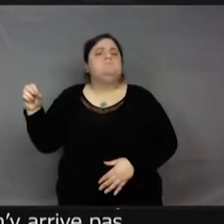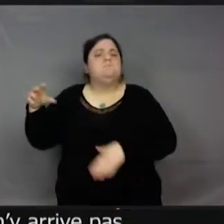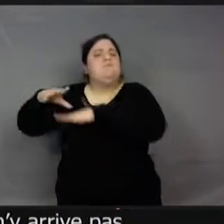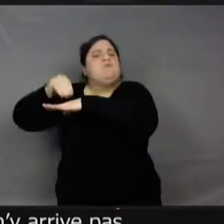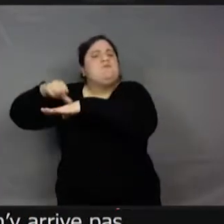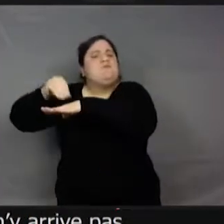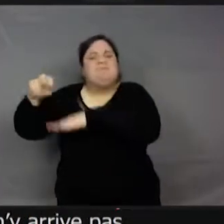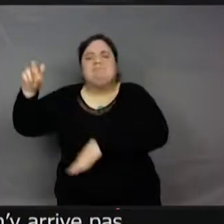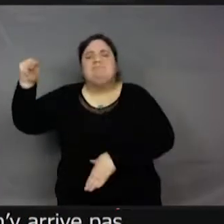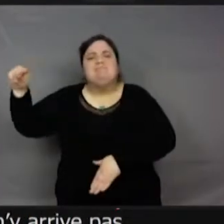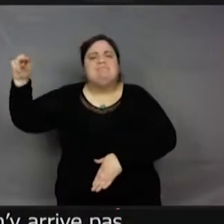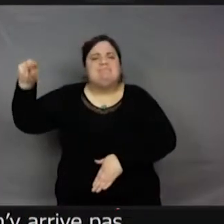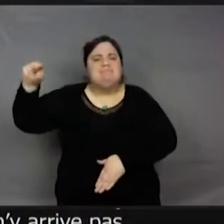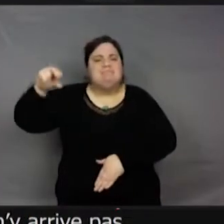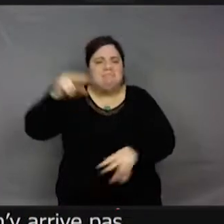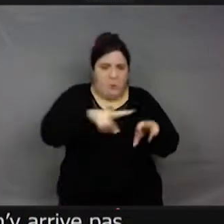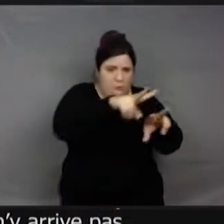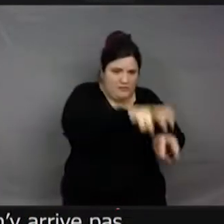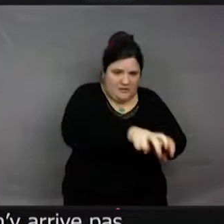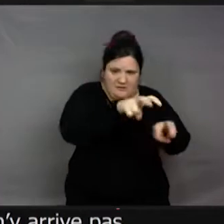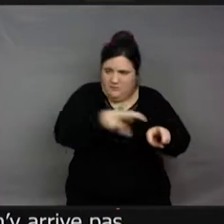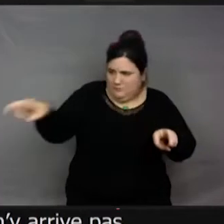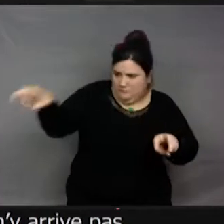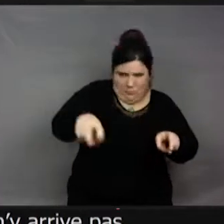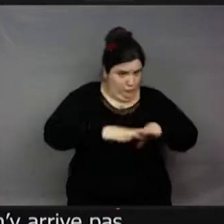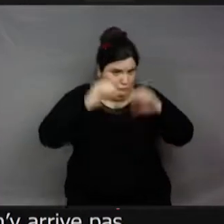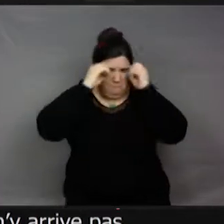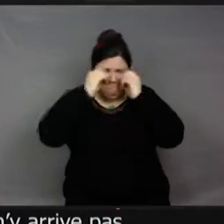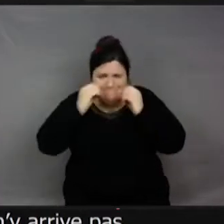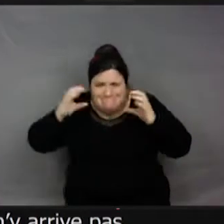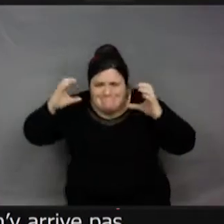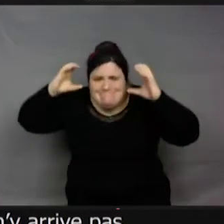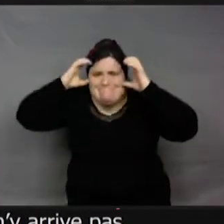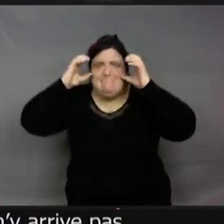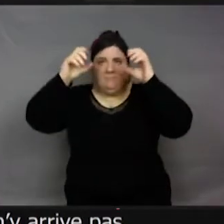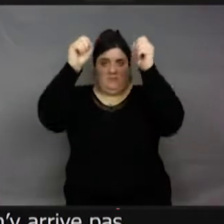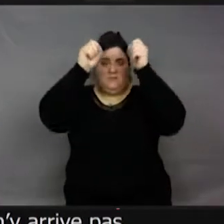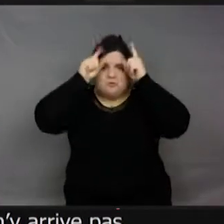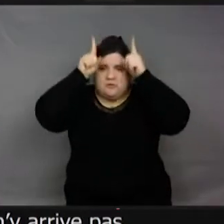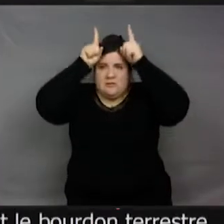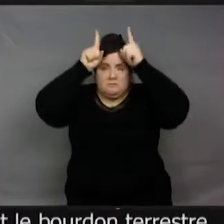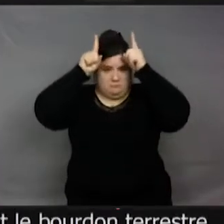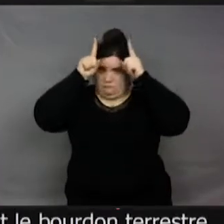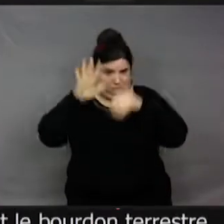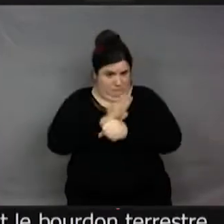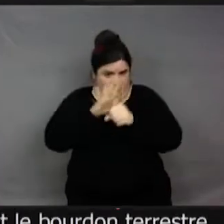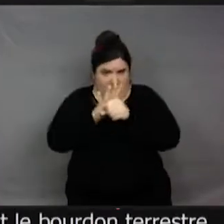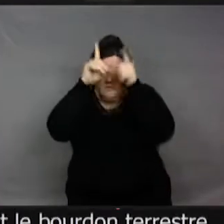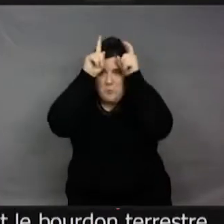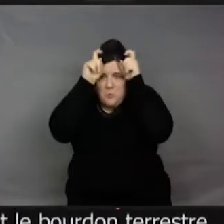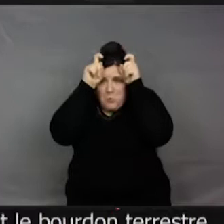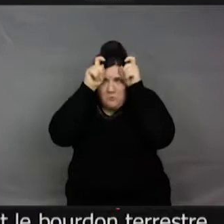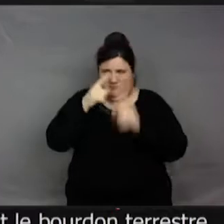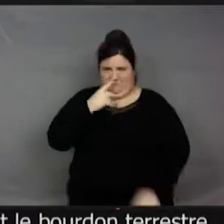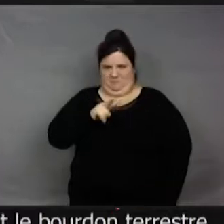vient dans les jardins. Mais les yeux sont trop gros et les antennes sont trop petites. Alors ça, ce ne que des insectes qu'on peut même